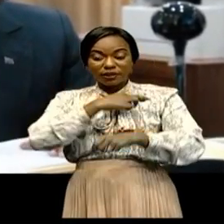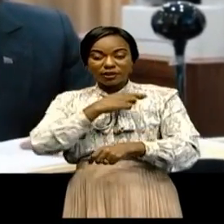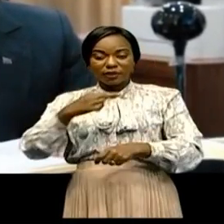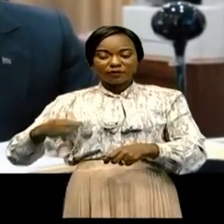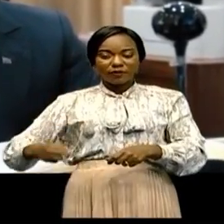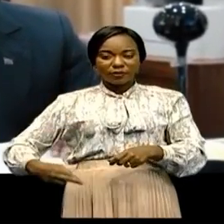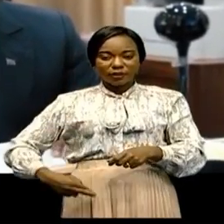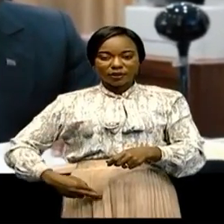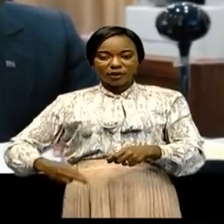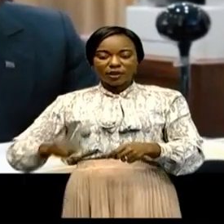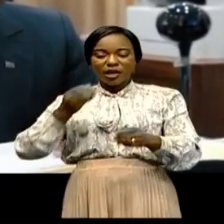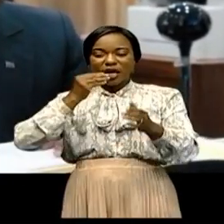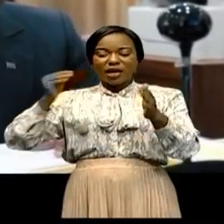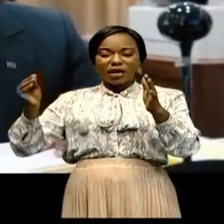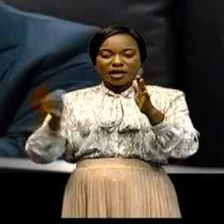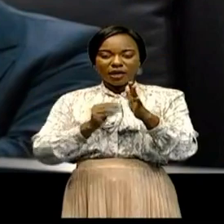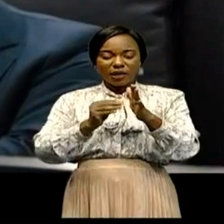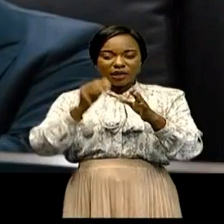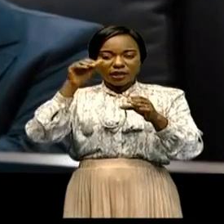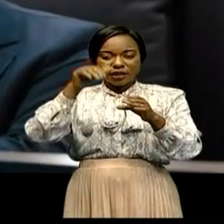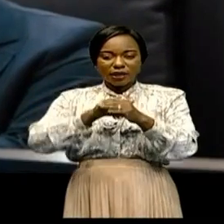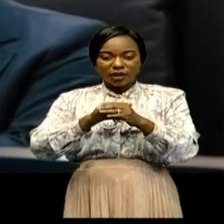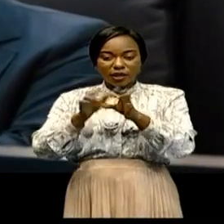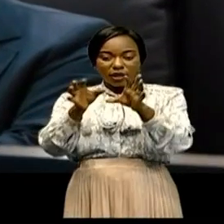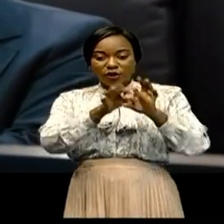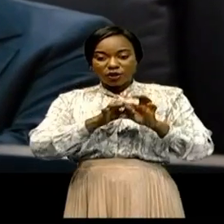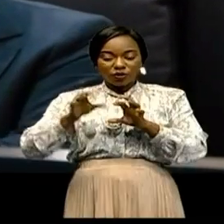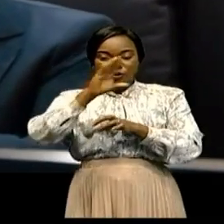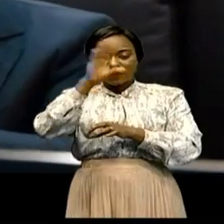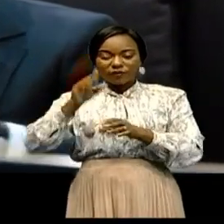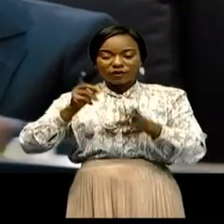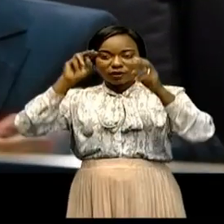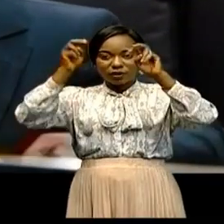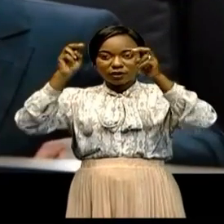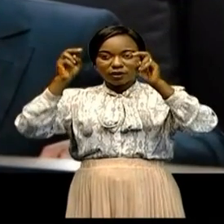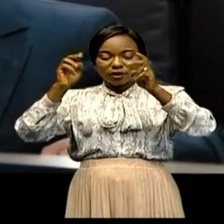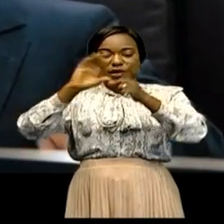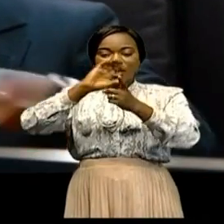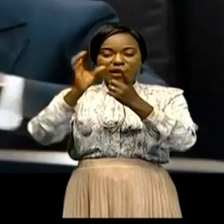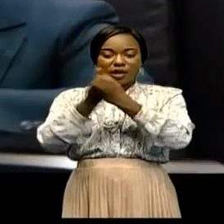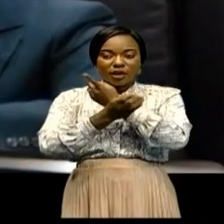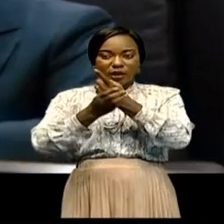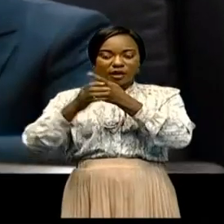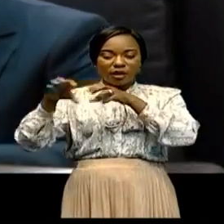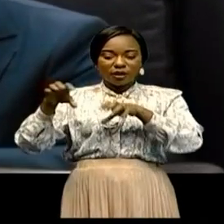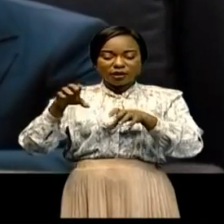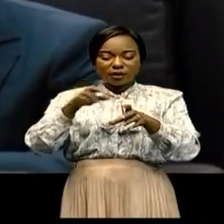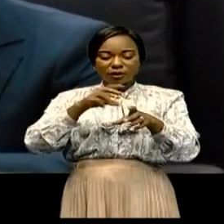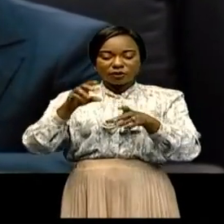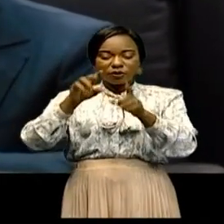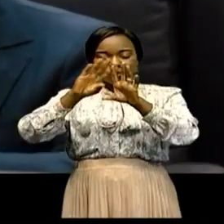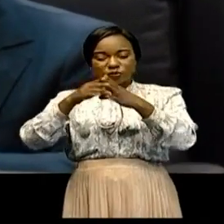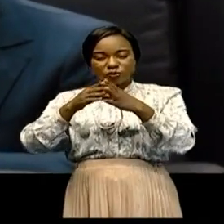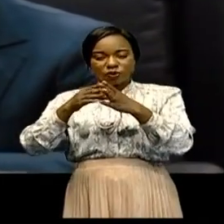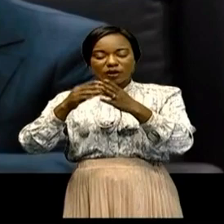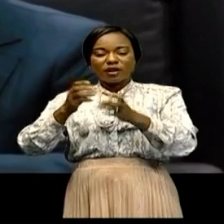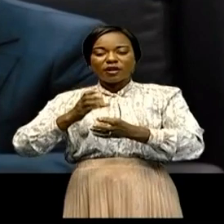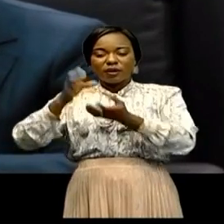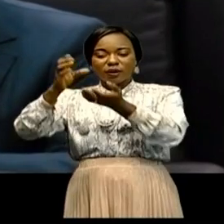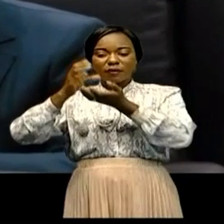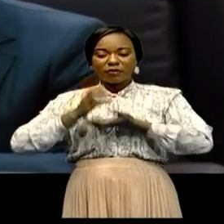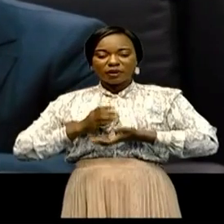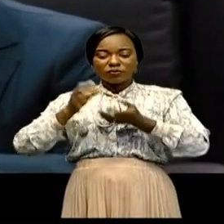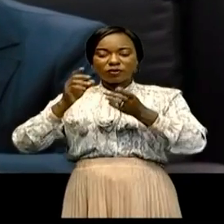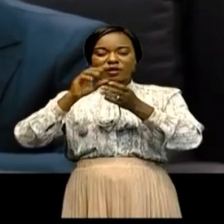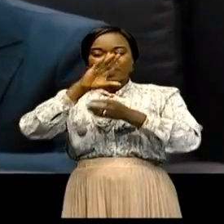son mandat à la tête de l'Union africaine est placé sous le thème d'art-culture et du patrimoine africain. Il a